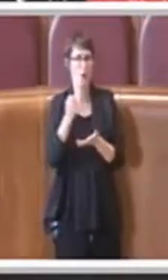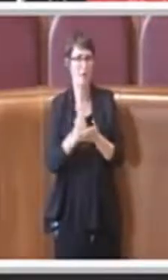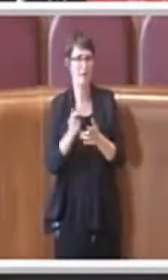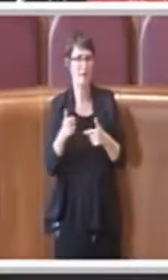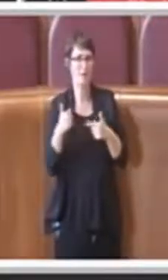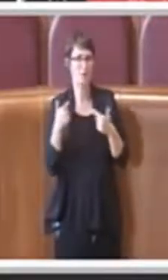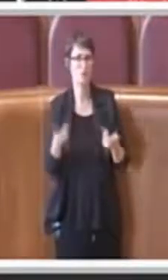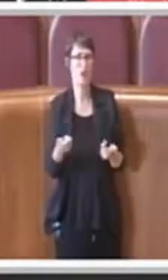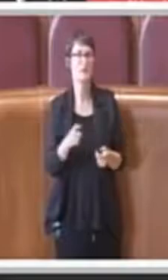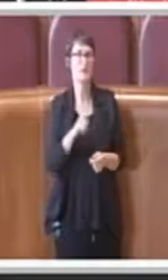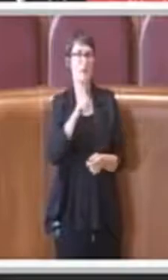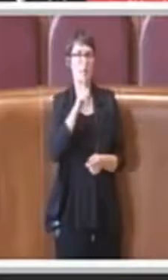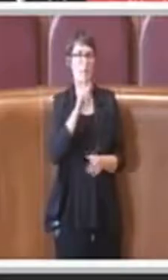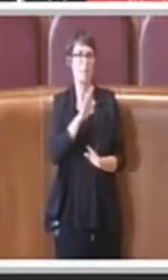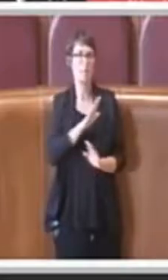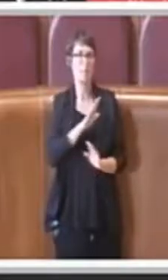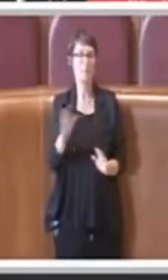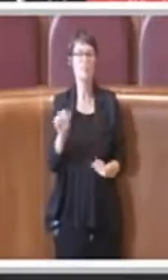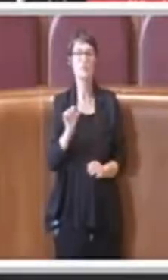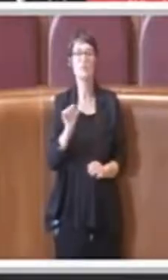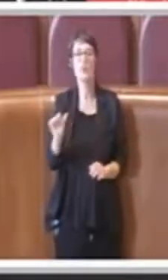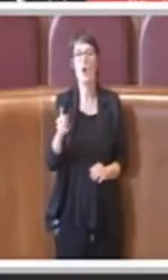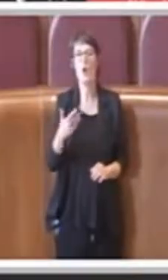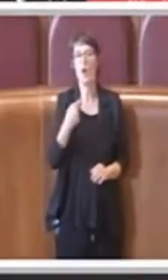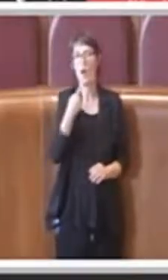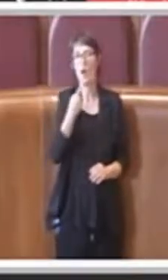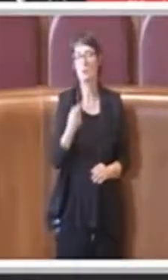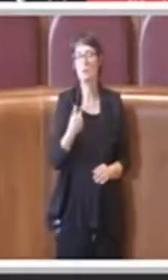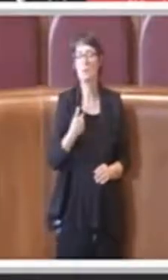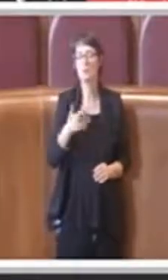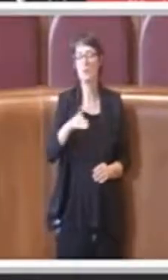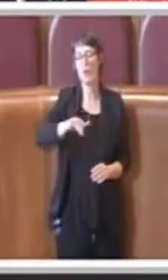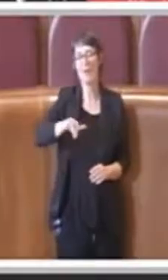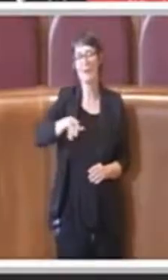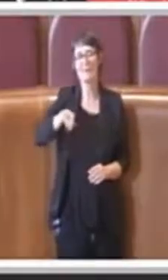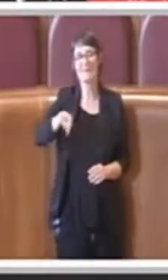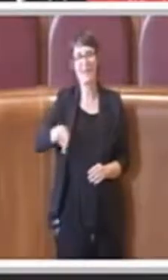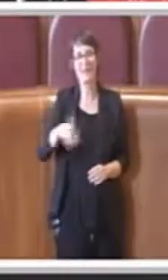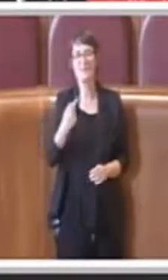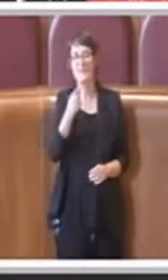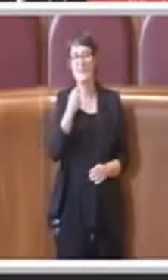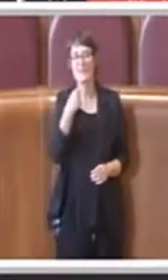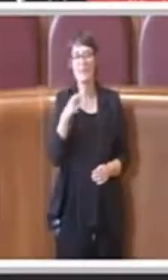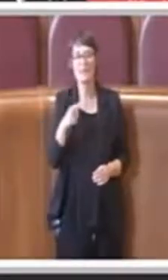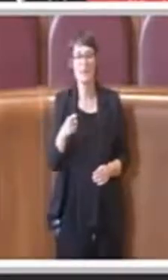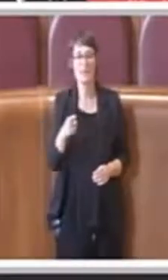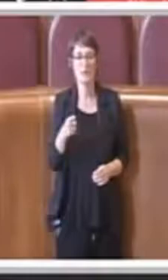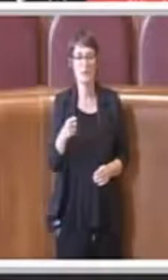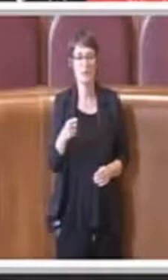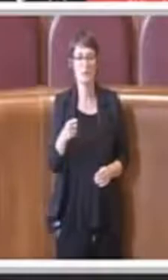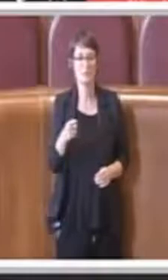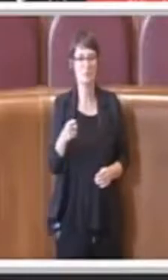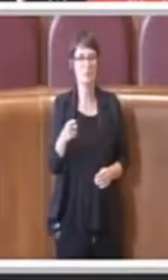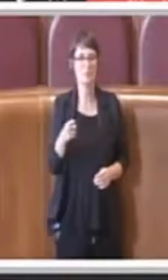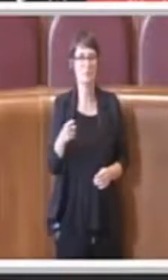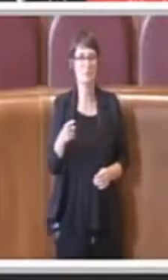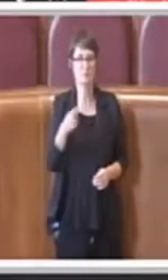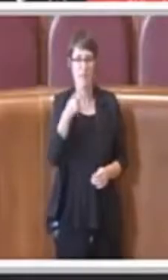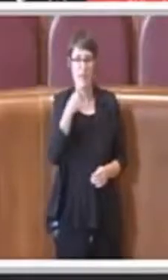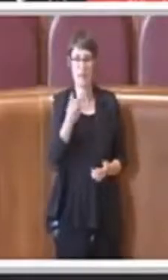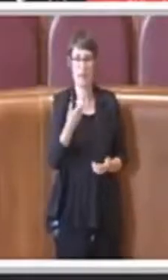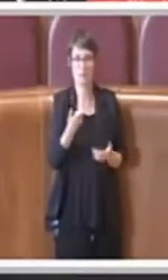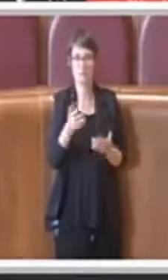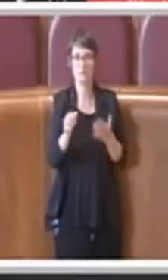determina una riserva che prevede per coloro che hanno avuto la cancellazione della possibilità di esercitare l